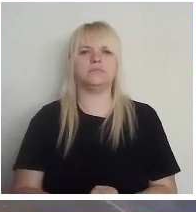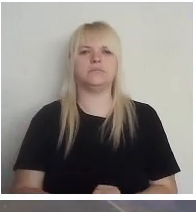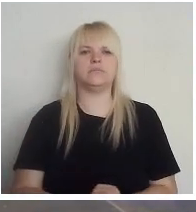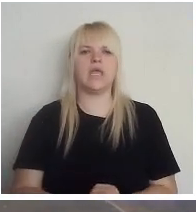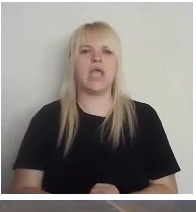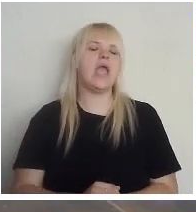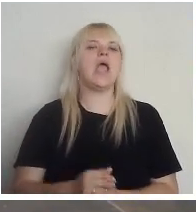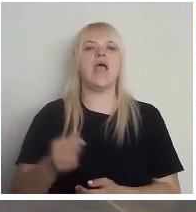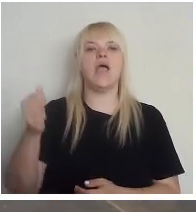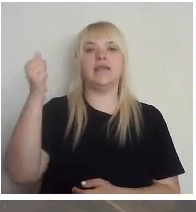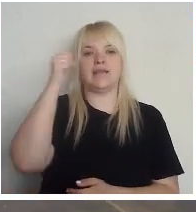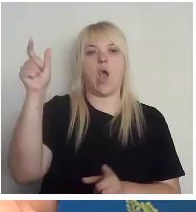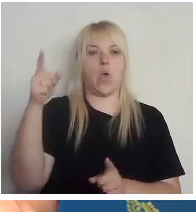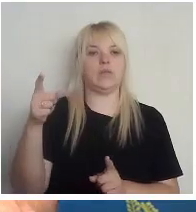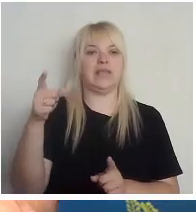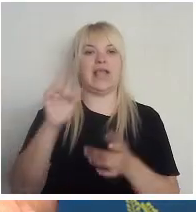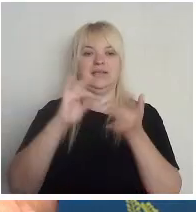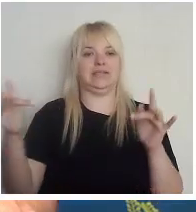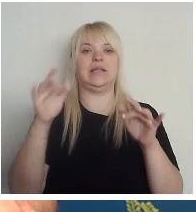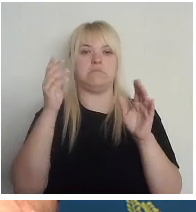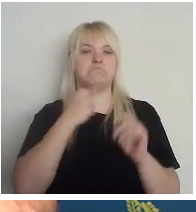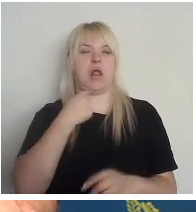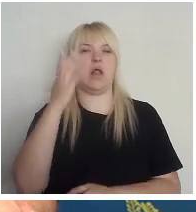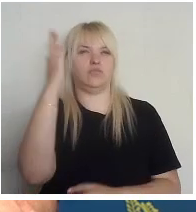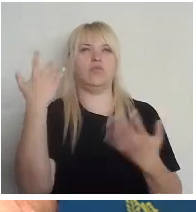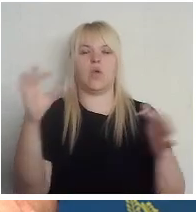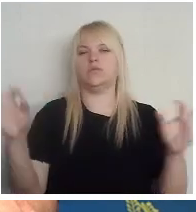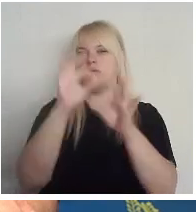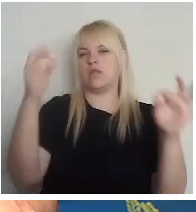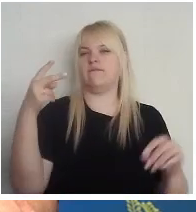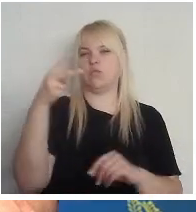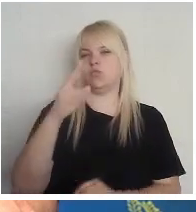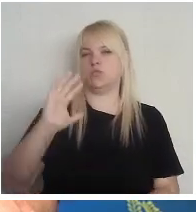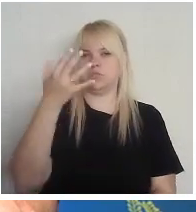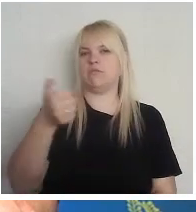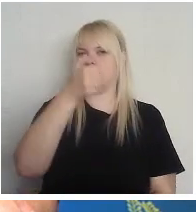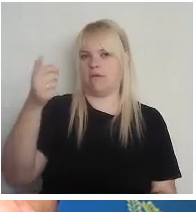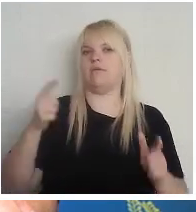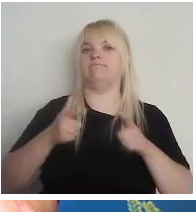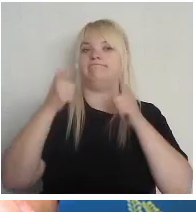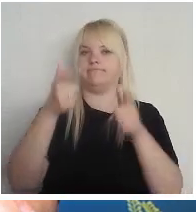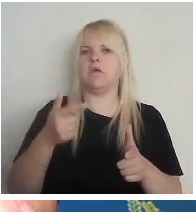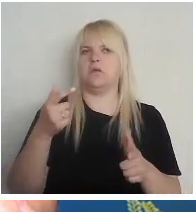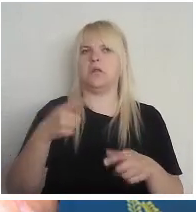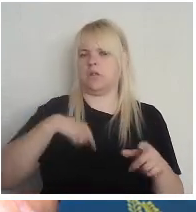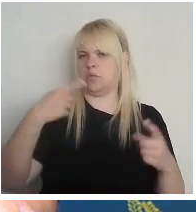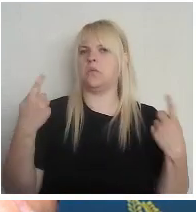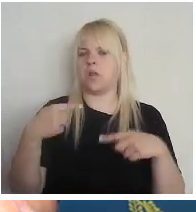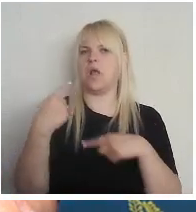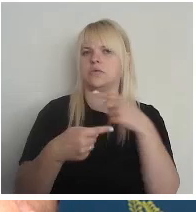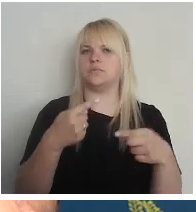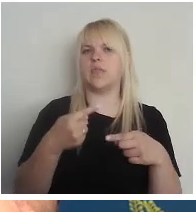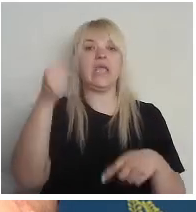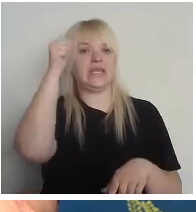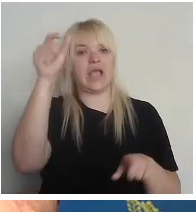Igaunajā elektroniskā balsošana jau ir no 2005. gada, tā kā diezgan ilgu laiku. Igauna ir